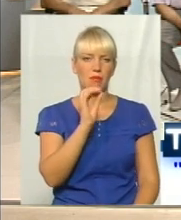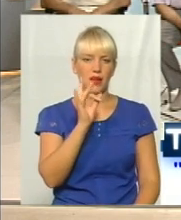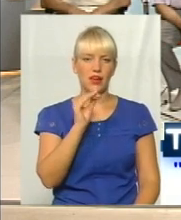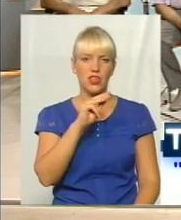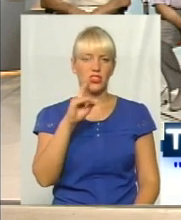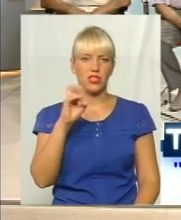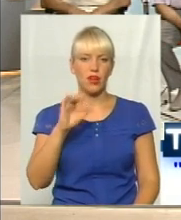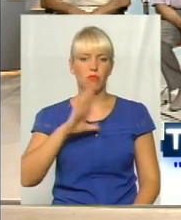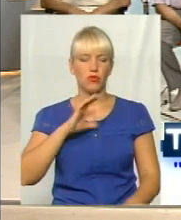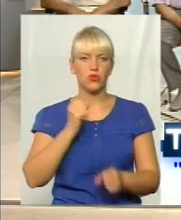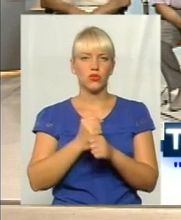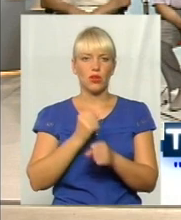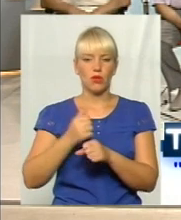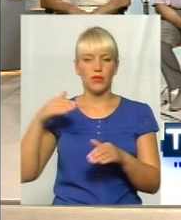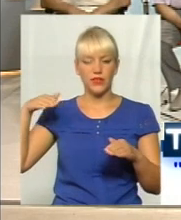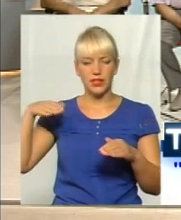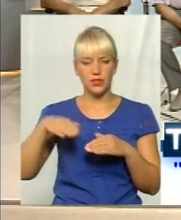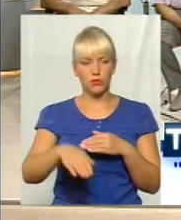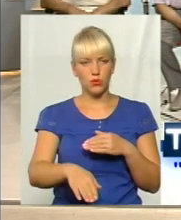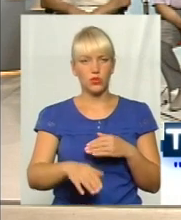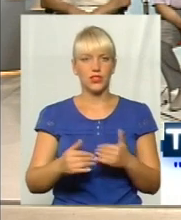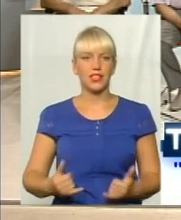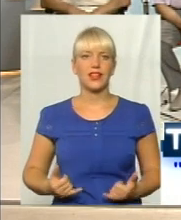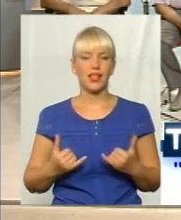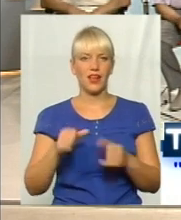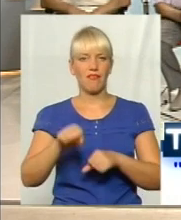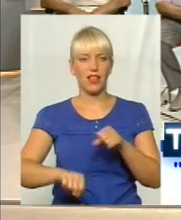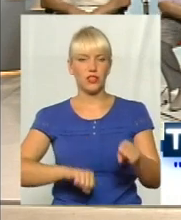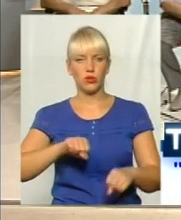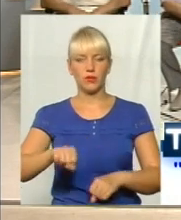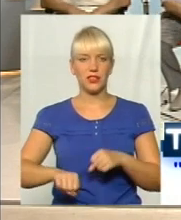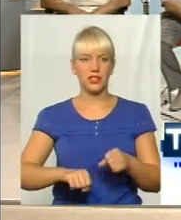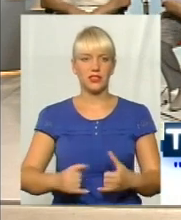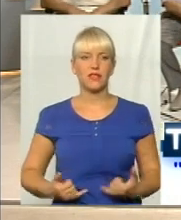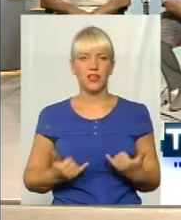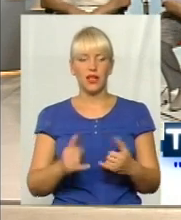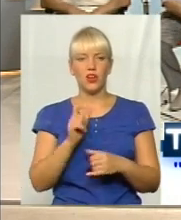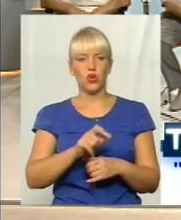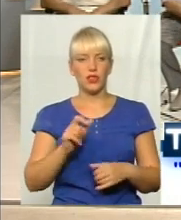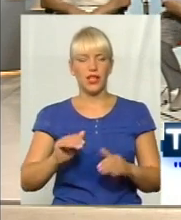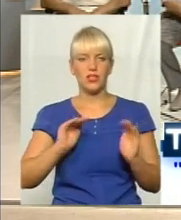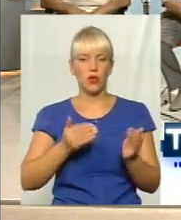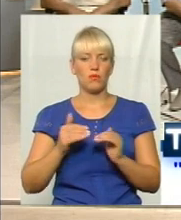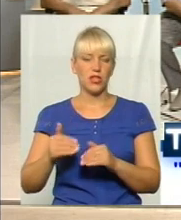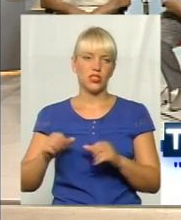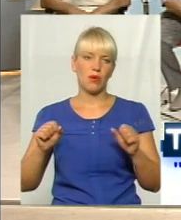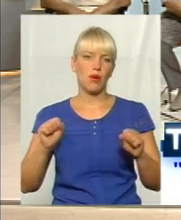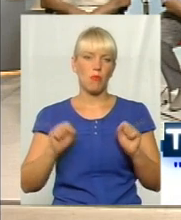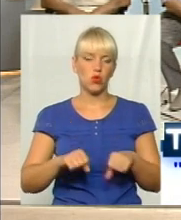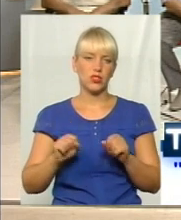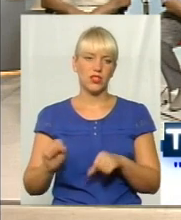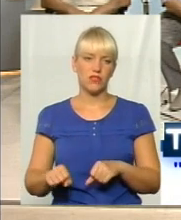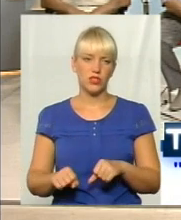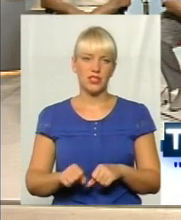був спуск. Ось, зробили для велосипедінствів, для людей, які можуть з обмеженими можливостями,